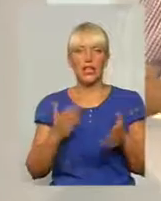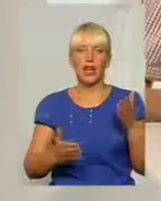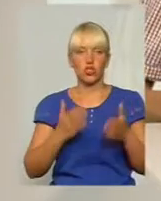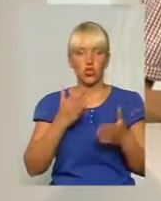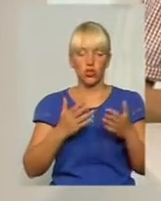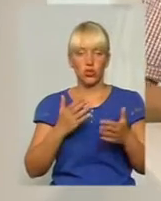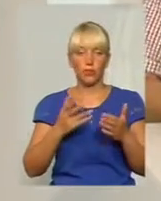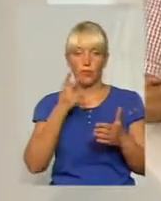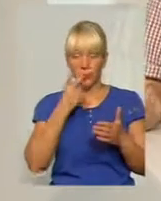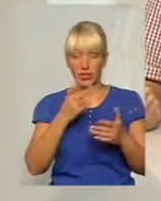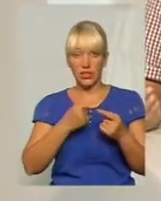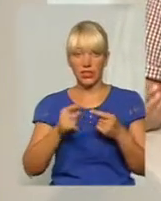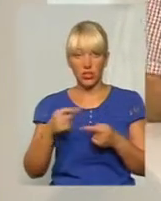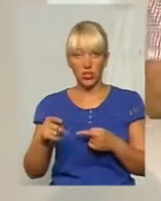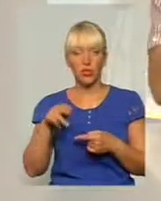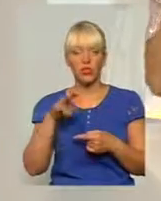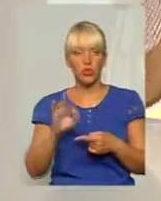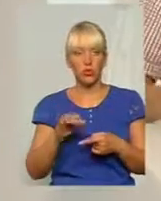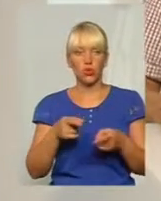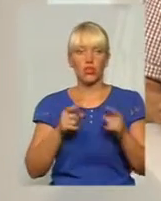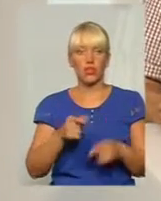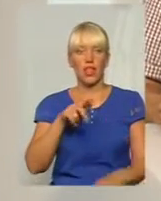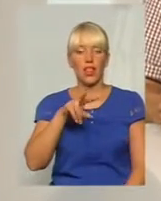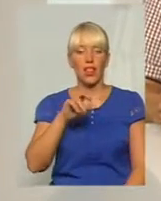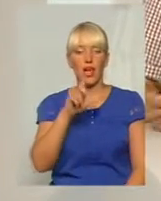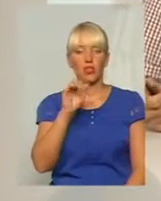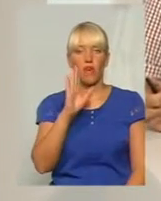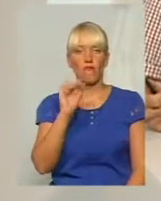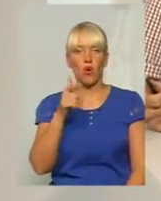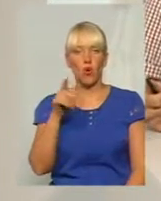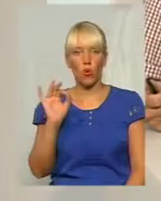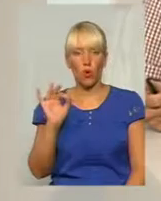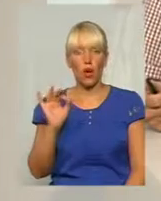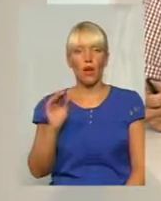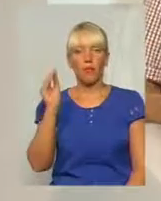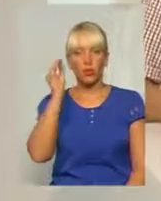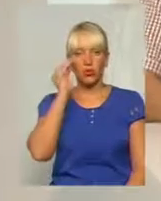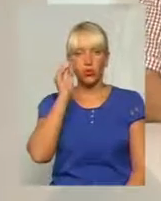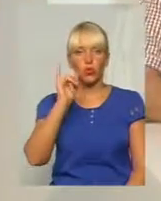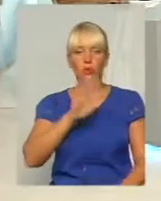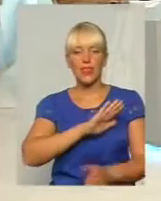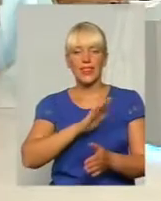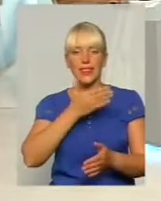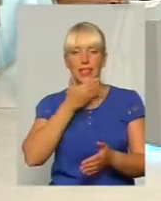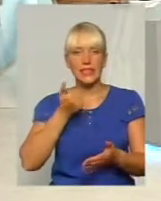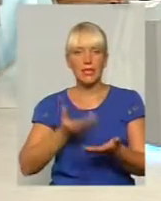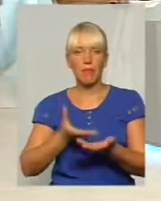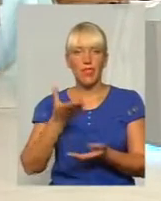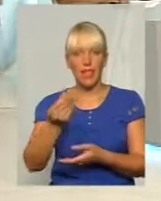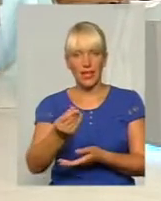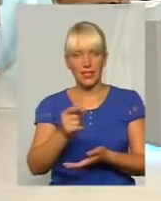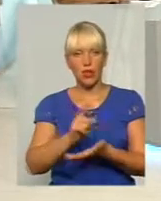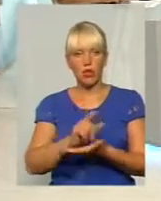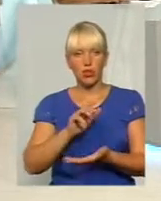інше, то дійсно, так само, Лазового підозрюють у несплаті податків. Це якраз через електронні декларації